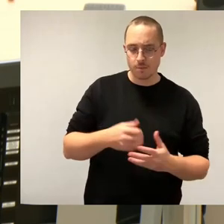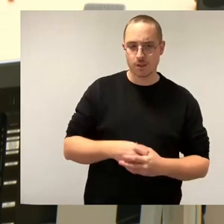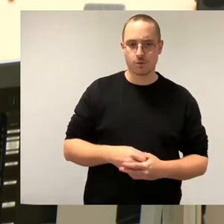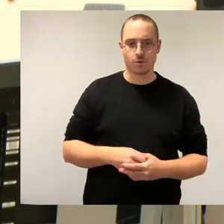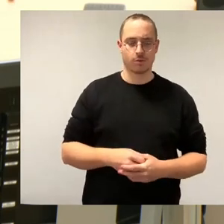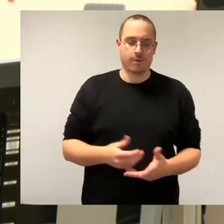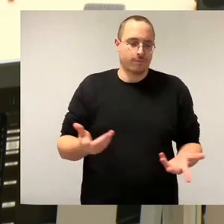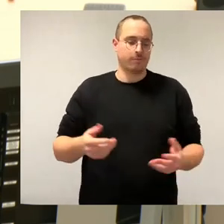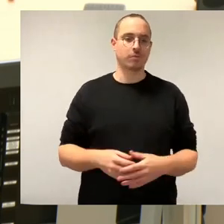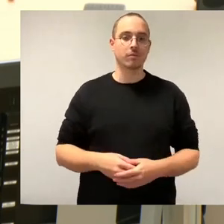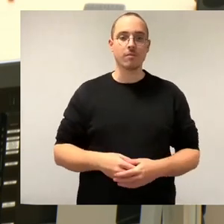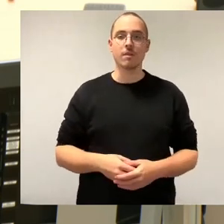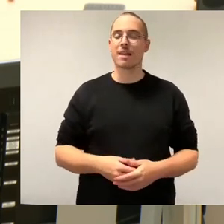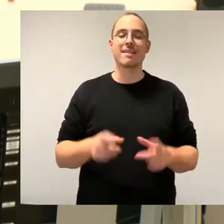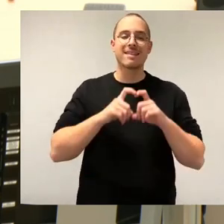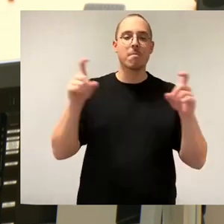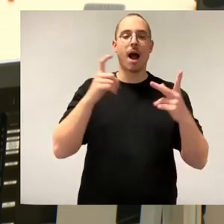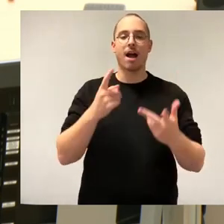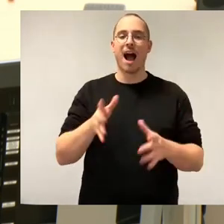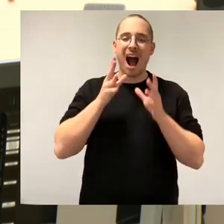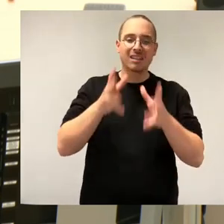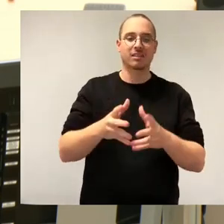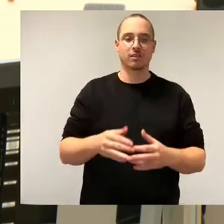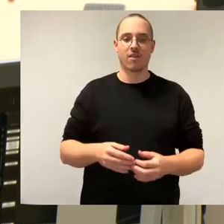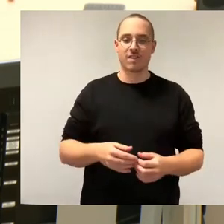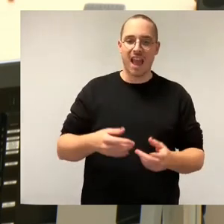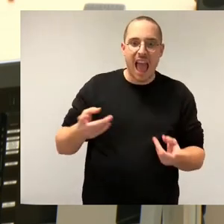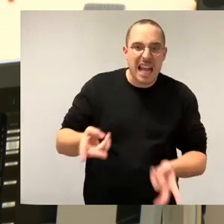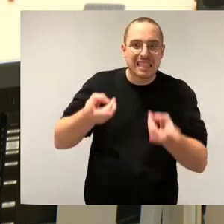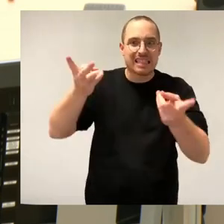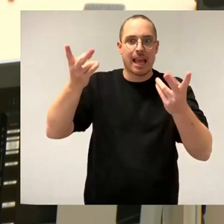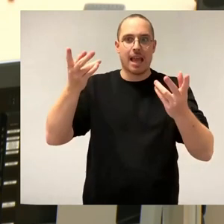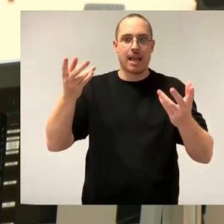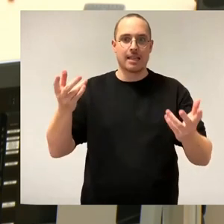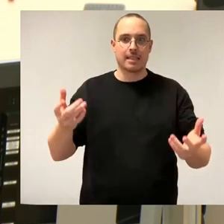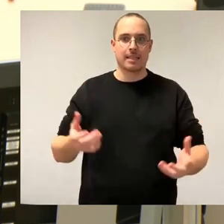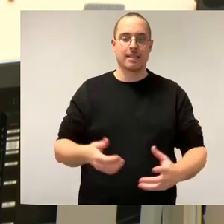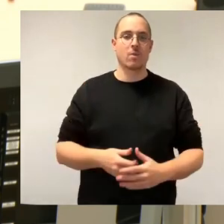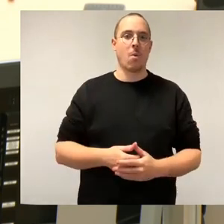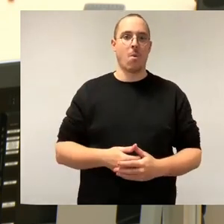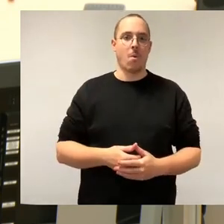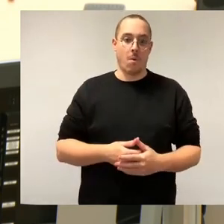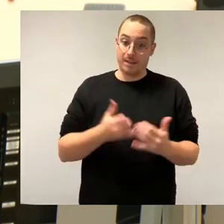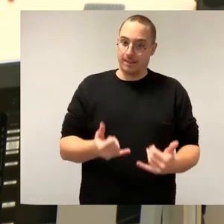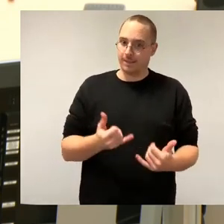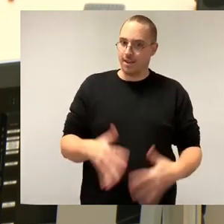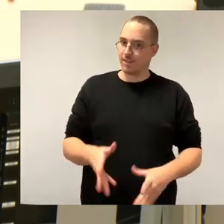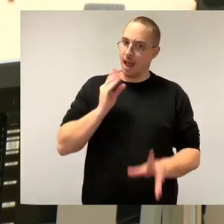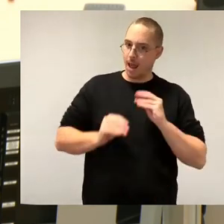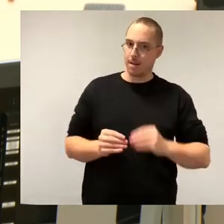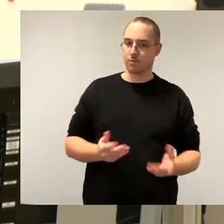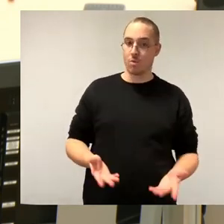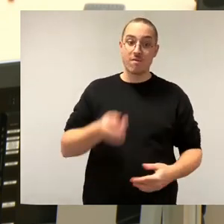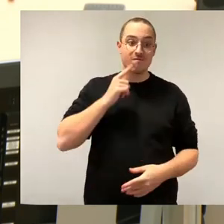Hetze erlebt. Sie wissen nicht, was die Nazis waren, wer die Nazis waren. Beschäftigen Sie sich damit. Denn wenn Sie wirklich